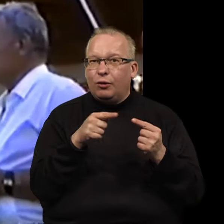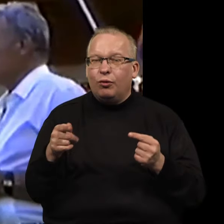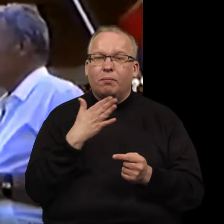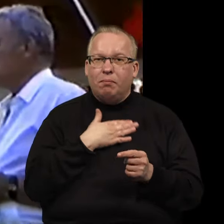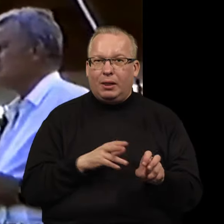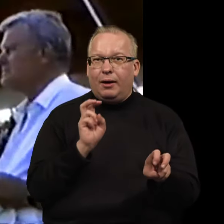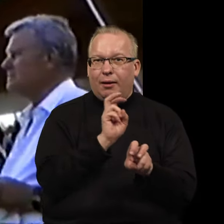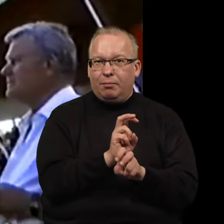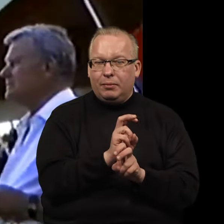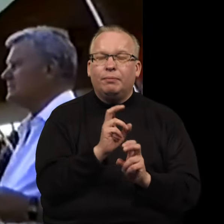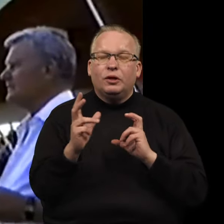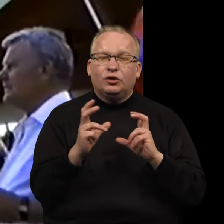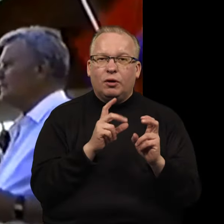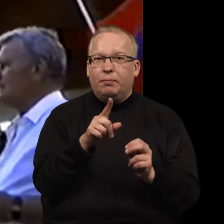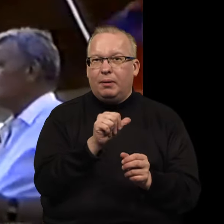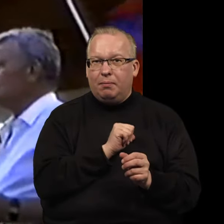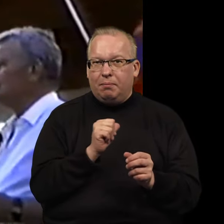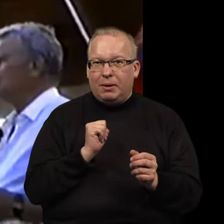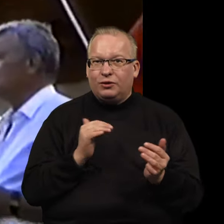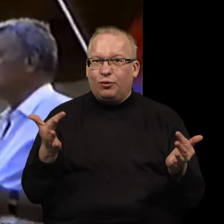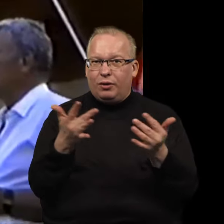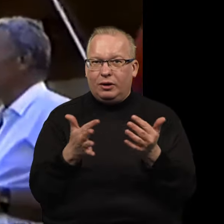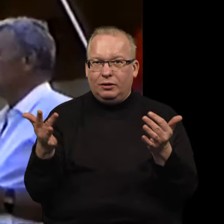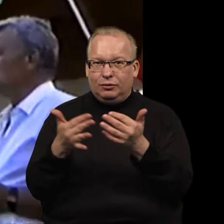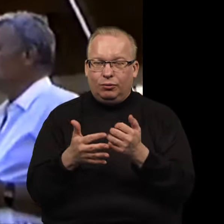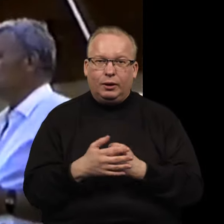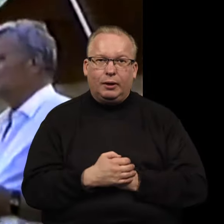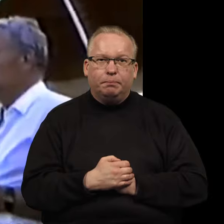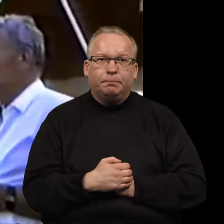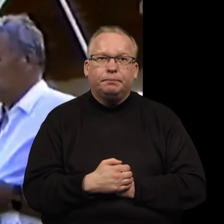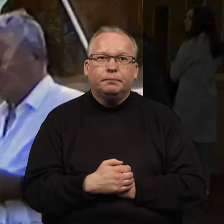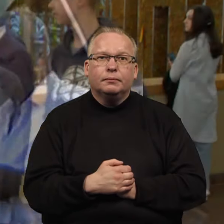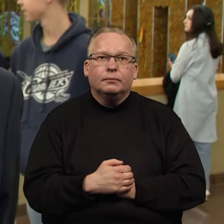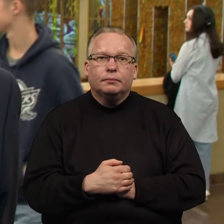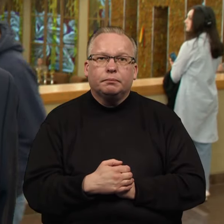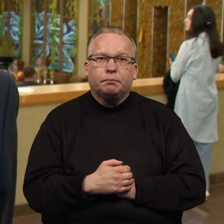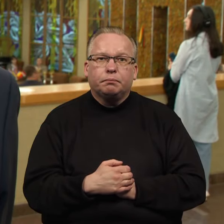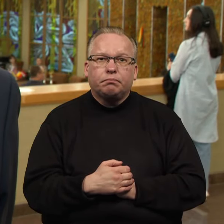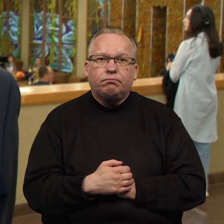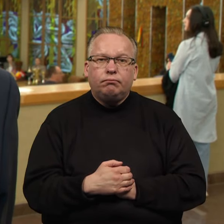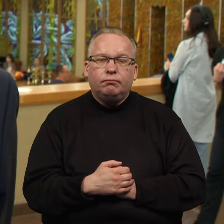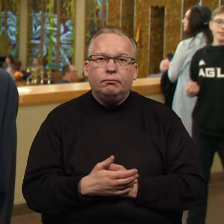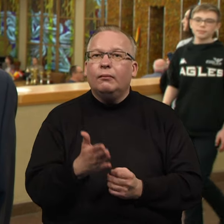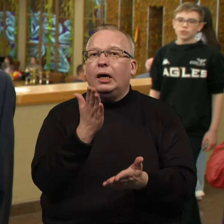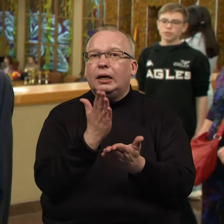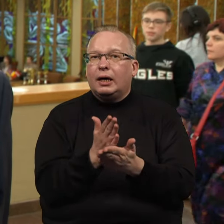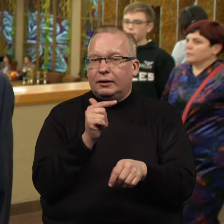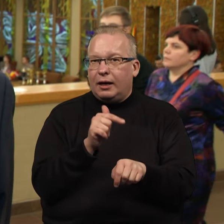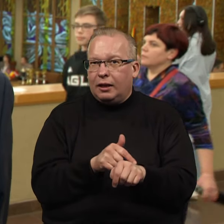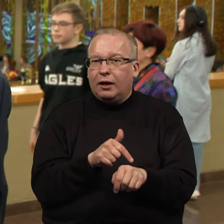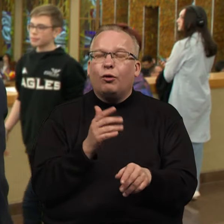dalyvauja šachmatų varžybose, pats jas inicijuoja. Nautokas yra geros, nes visą laiką yra laiko